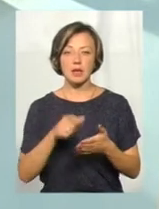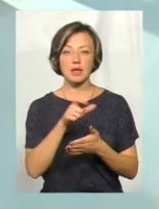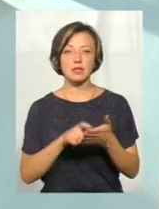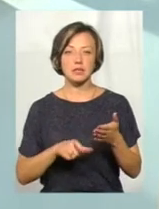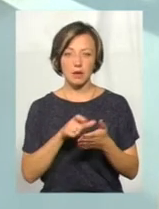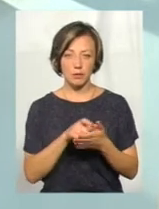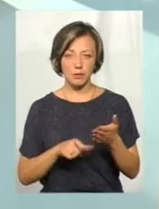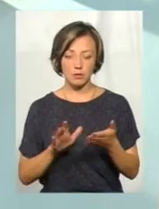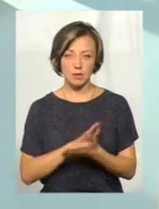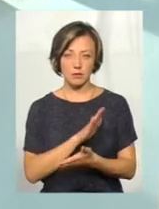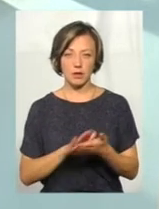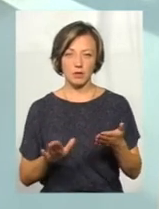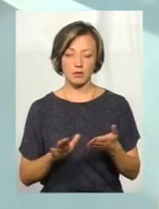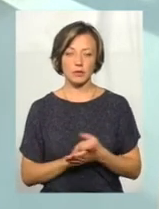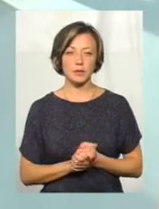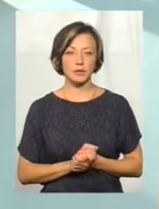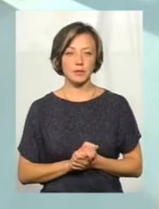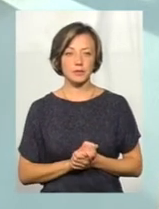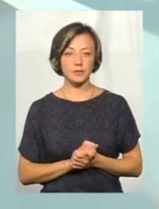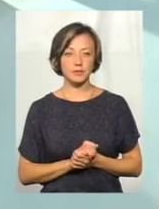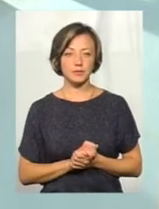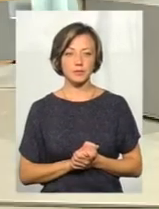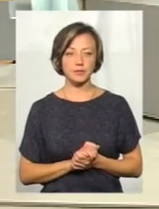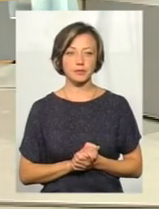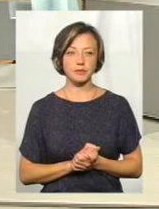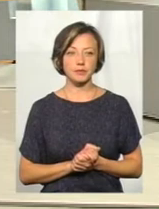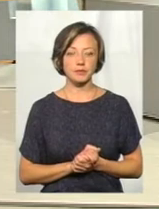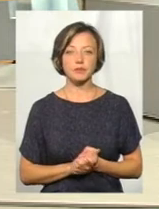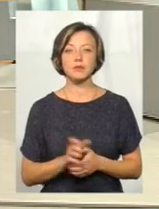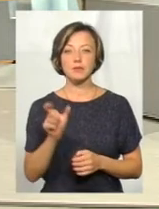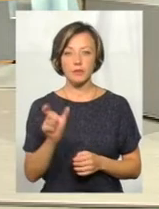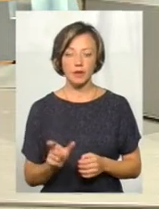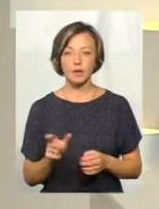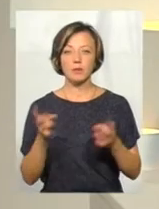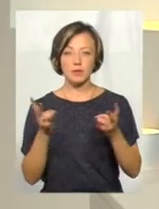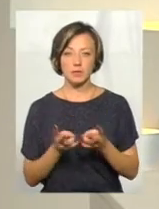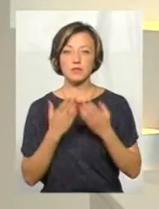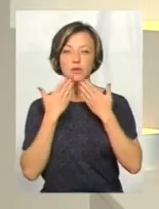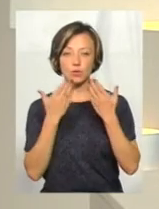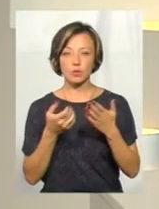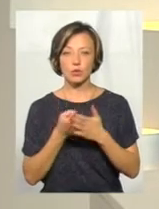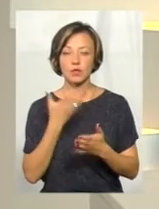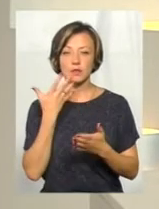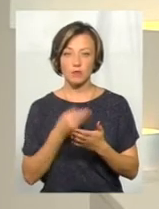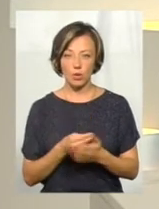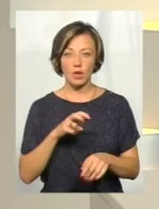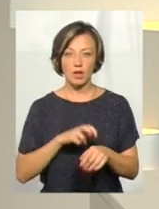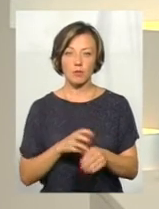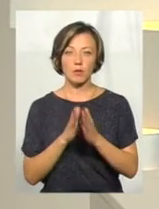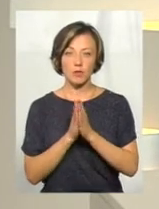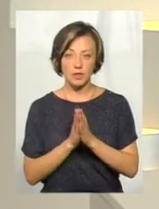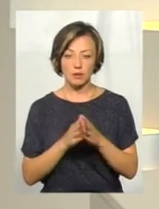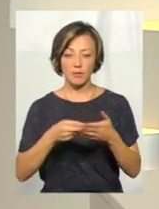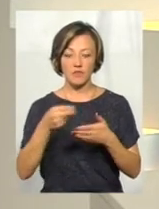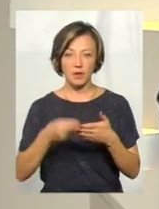безоплатного або пільгового рецепту. Тобто наш телеглядач потрібен просто звернутися до свого лікаря і попросити,